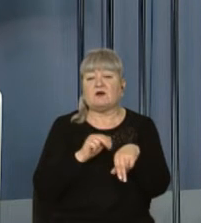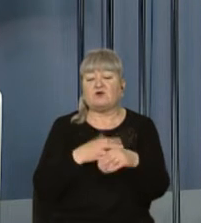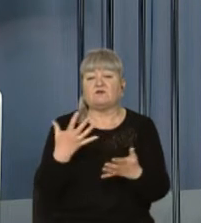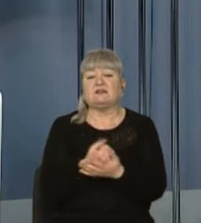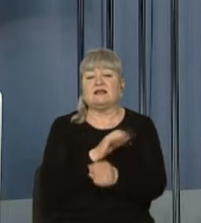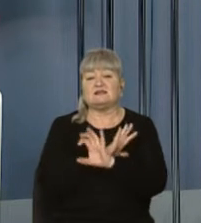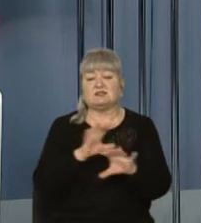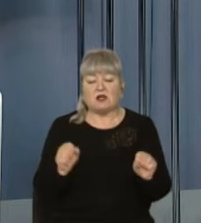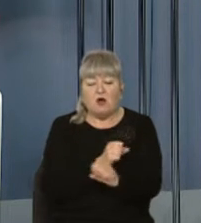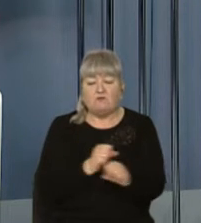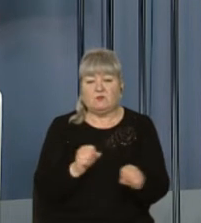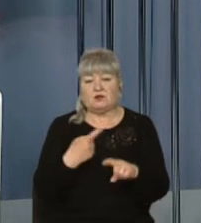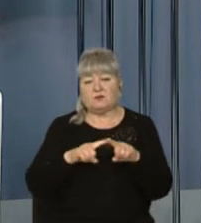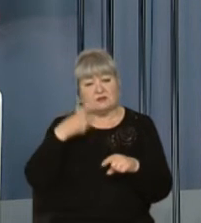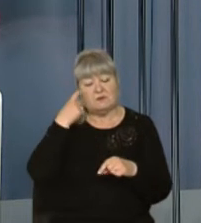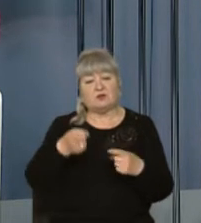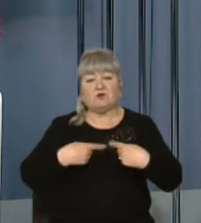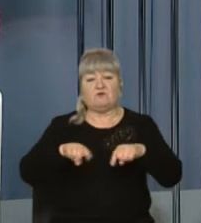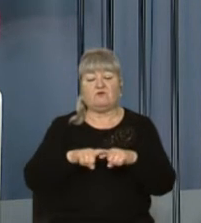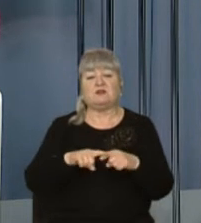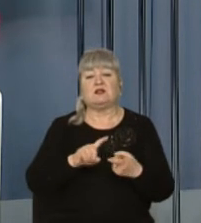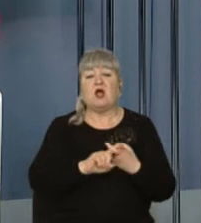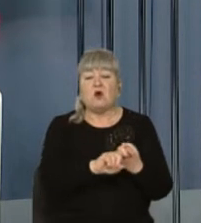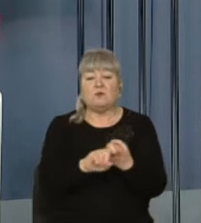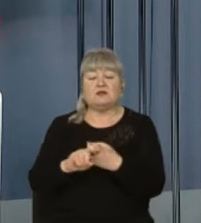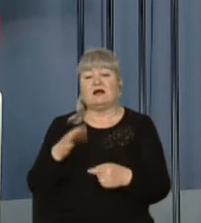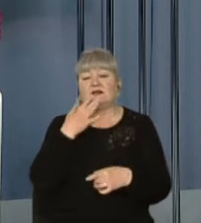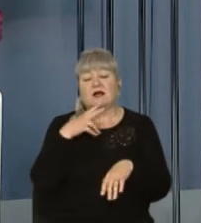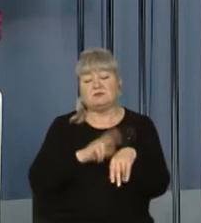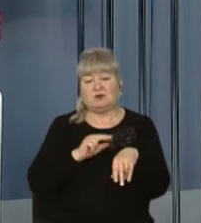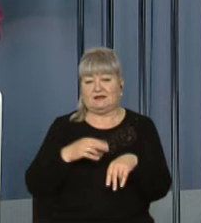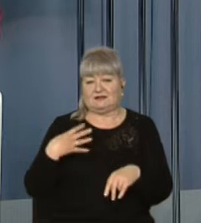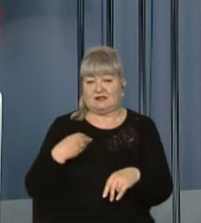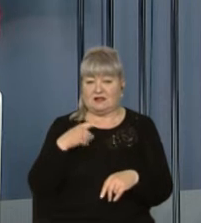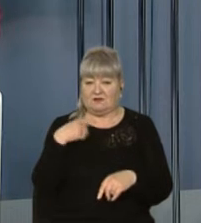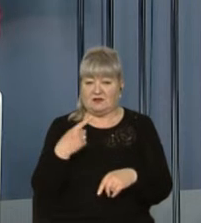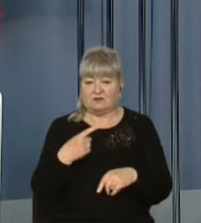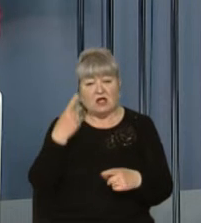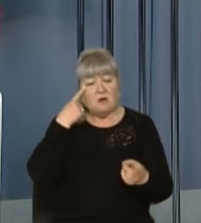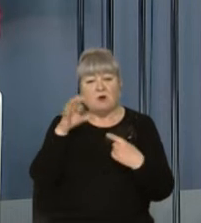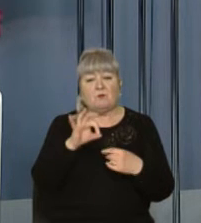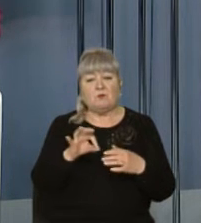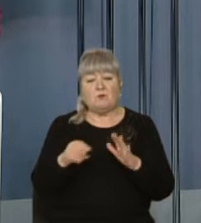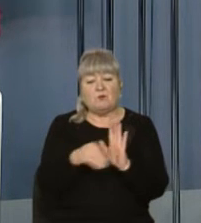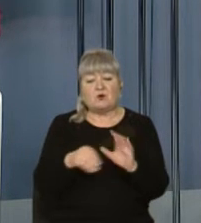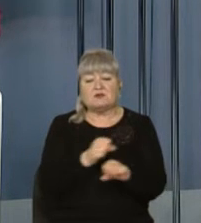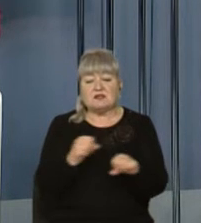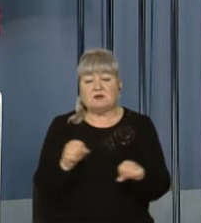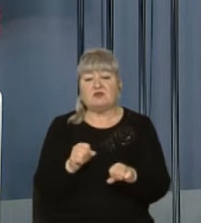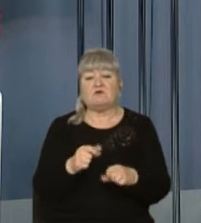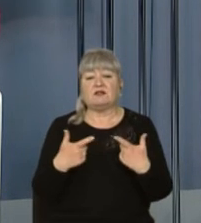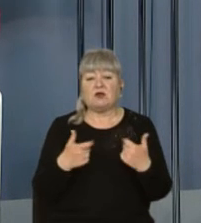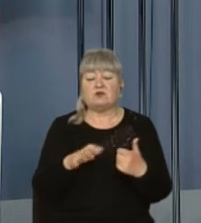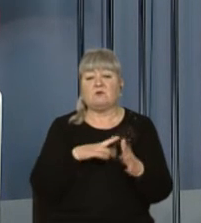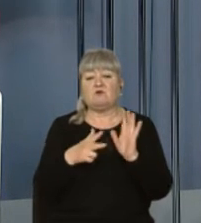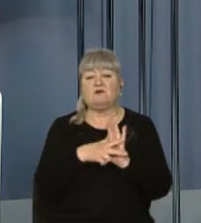не знайшли вибухівки. Про це повідомили у відділі комунікації Нацполіції Львівщини. Повідомлення про замінування восьми готелів надійшло о 8